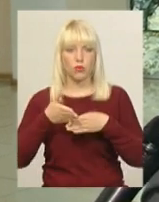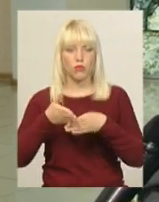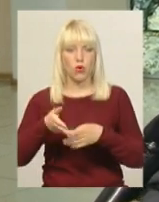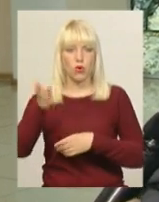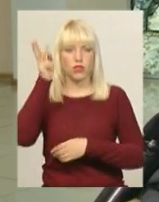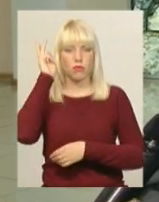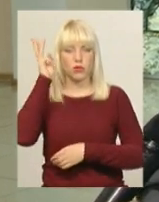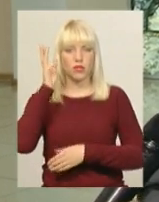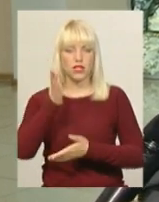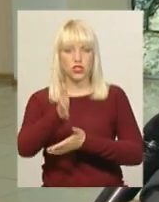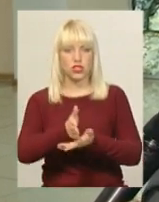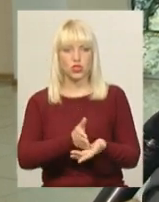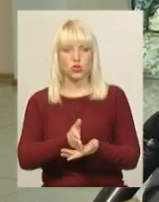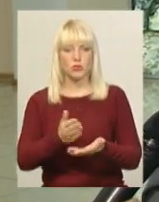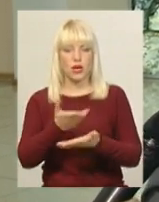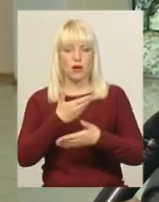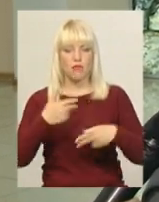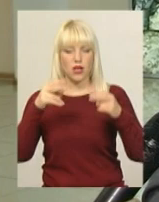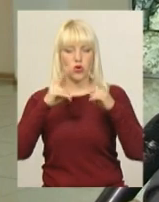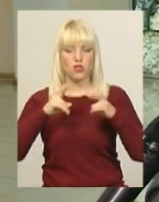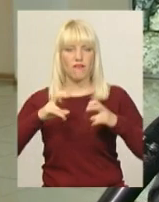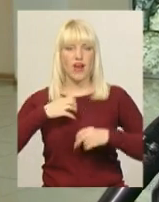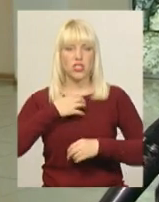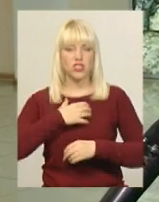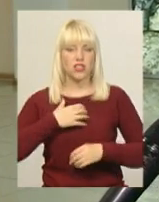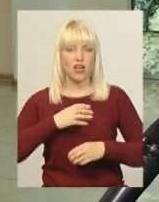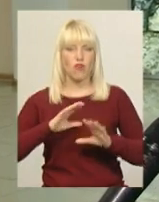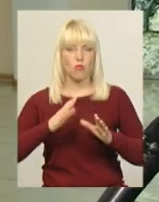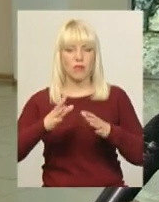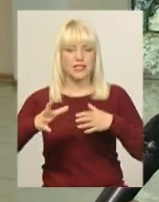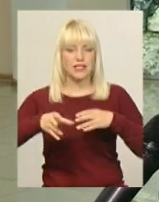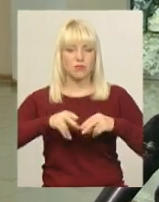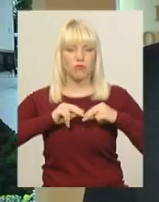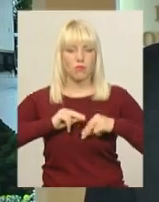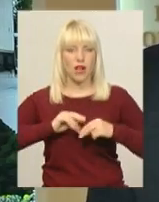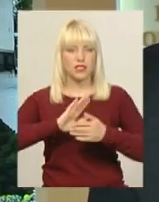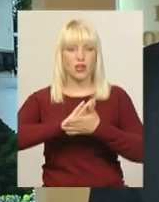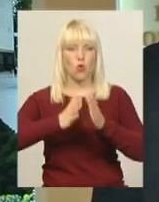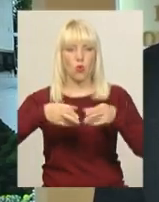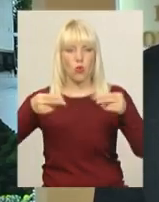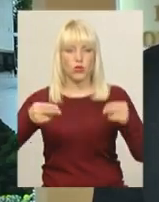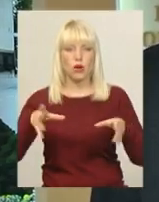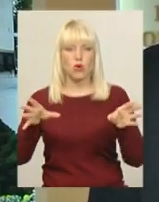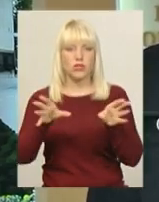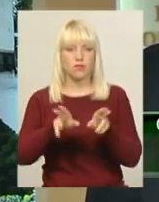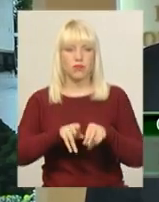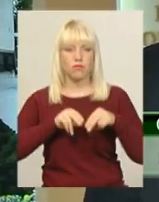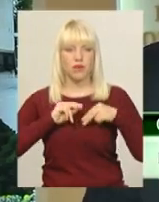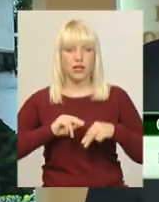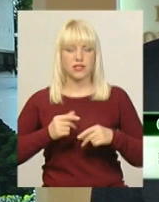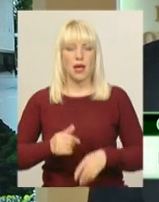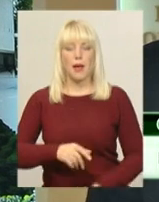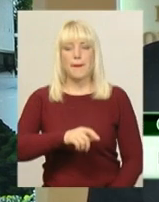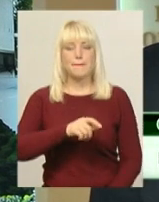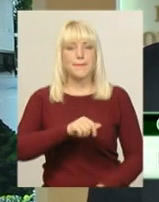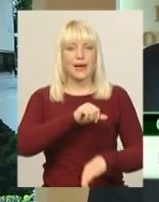службі. Тому ми розглядаємо як дуже важливий елемент нашої співпраці, вкладення угоди про співпрацю. Сьогодні прикордонна освіта – це не тільки